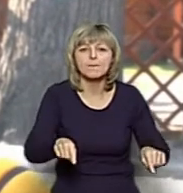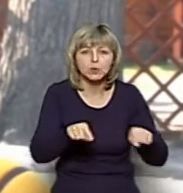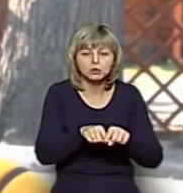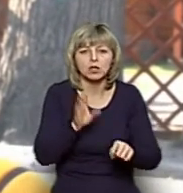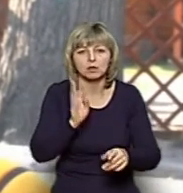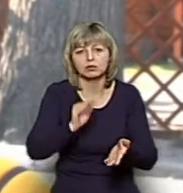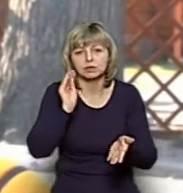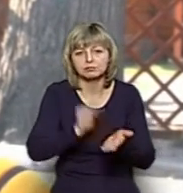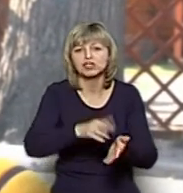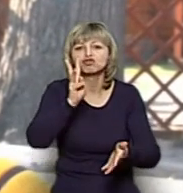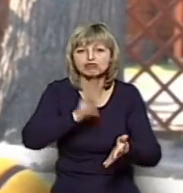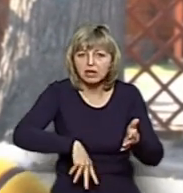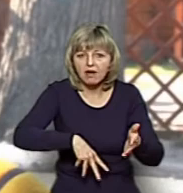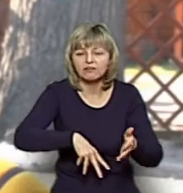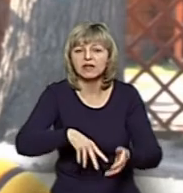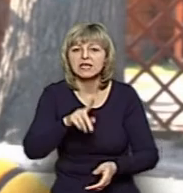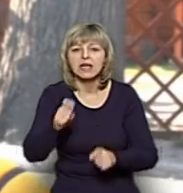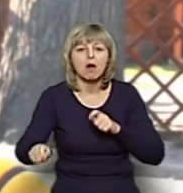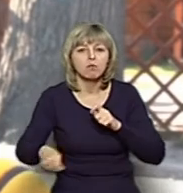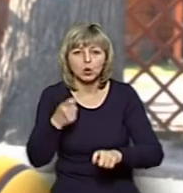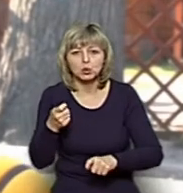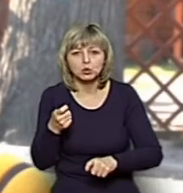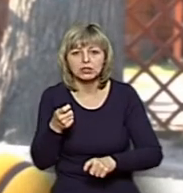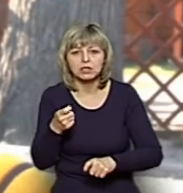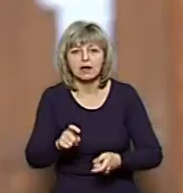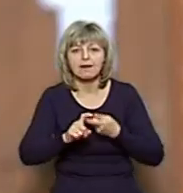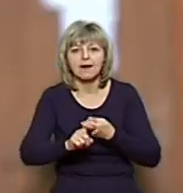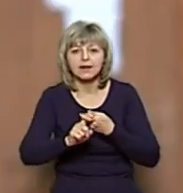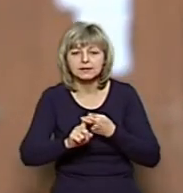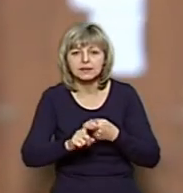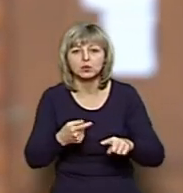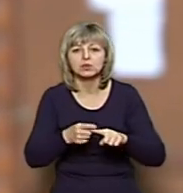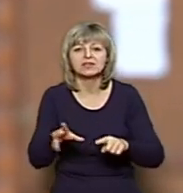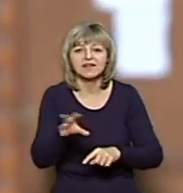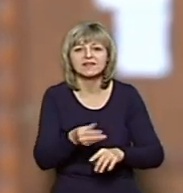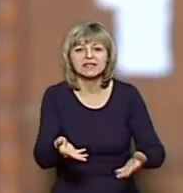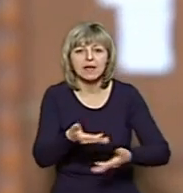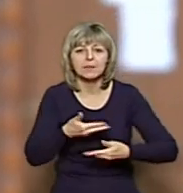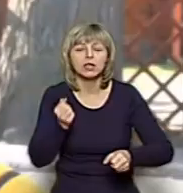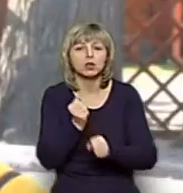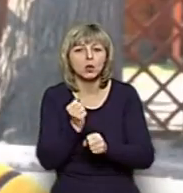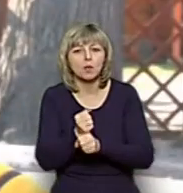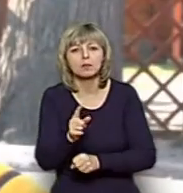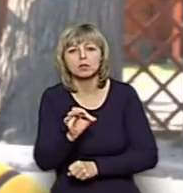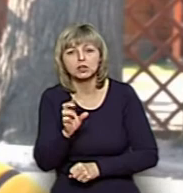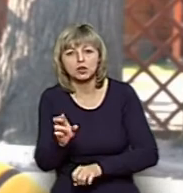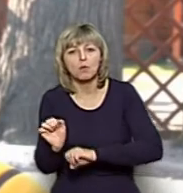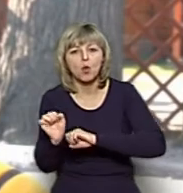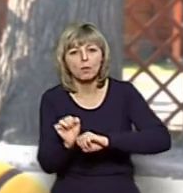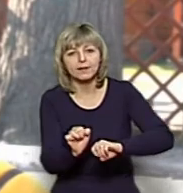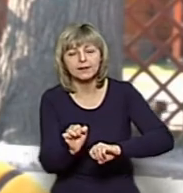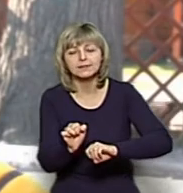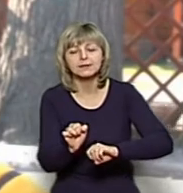будуть складатися штрафи за порушення карантину. Це все ми робимо для того, щоб оберегти